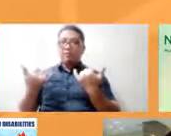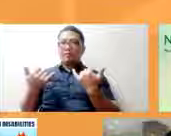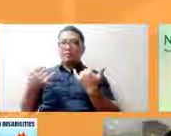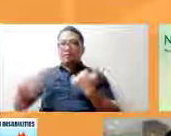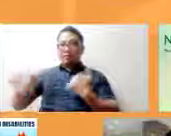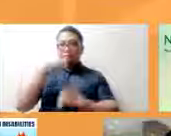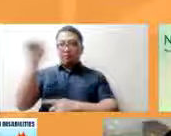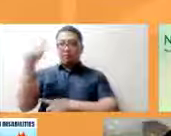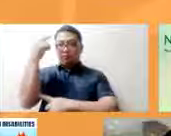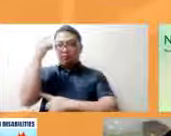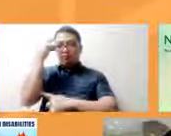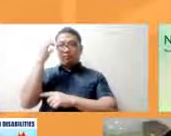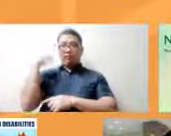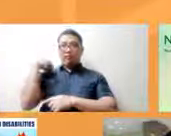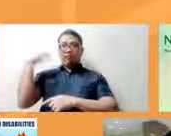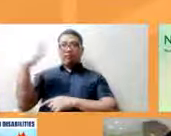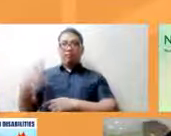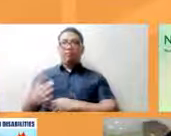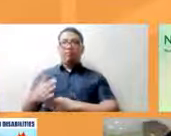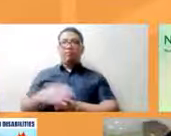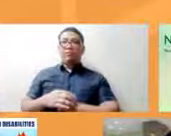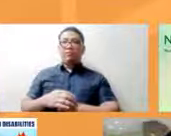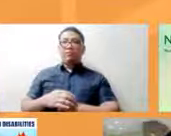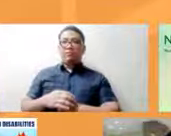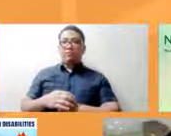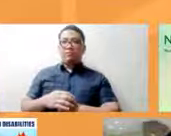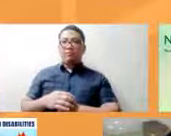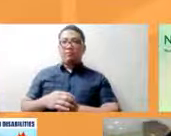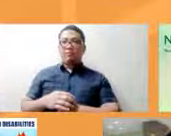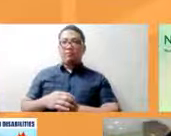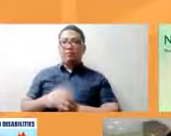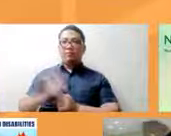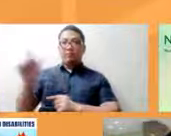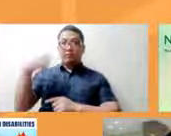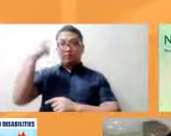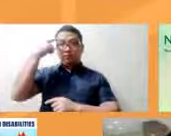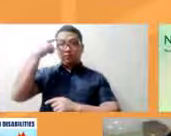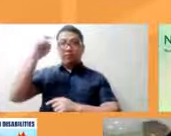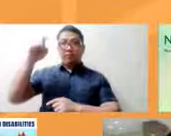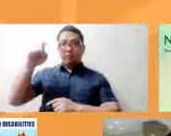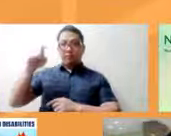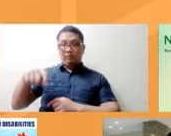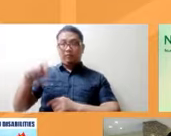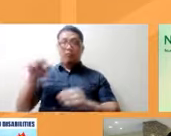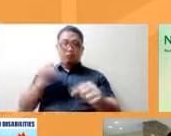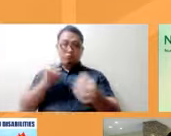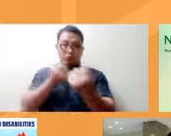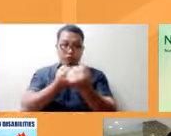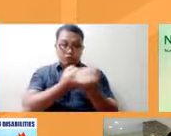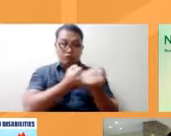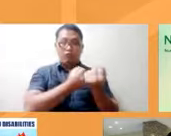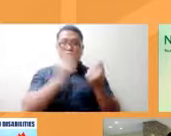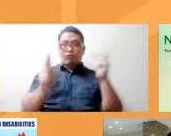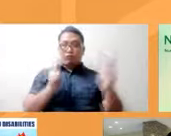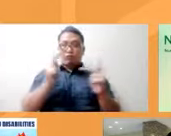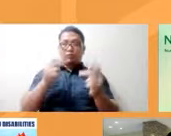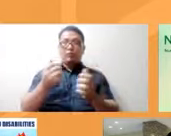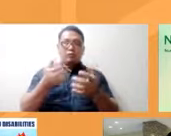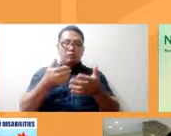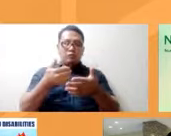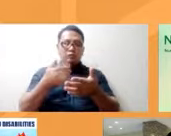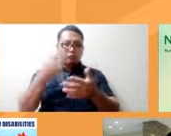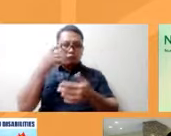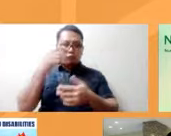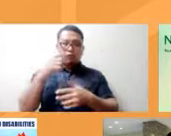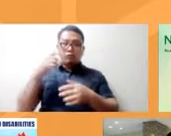officials natin na ang government po is of the people and for the people and when we say that government is